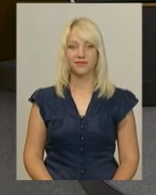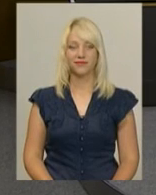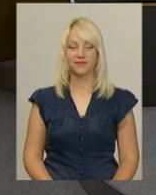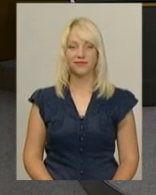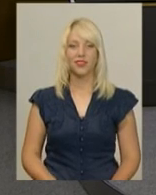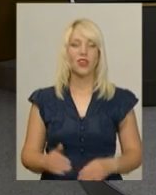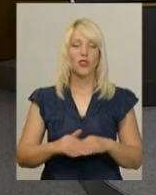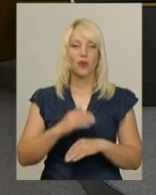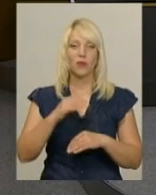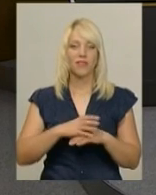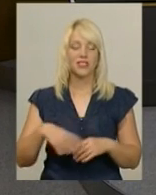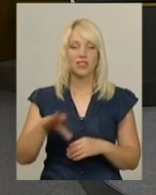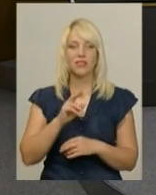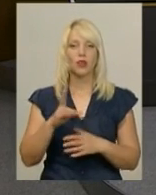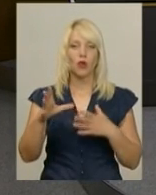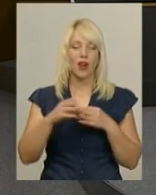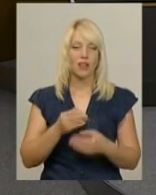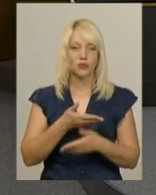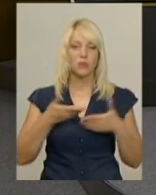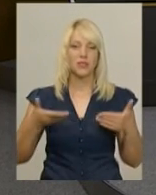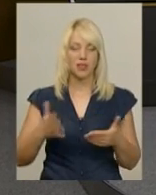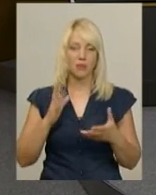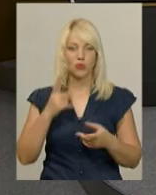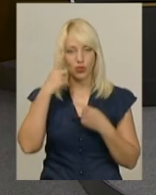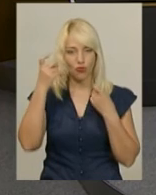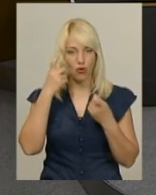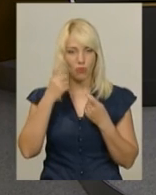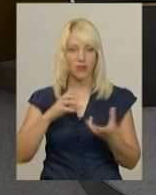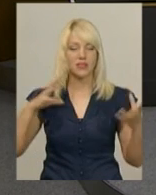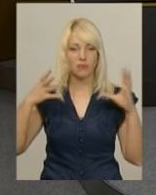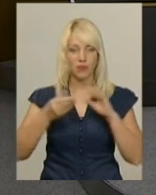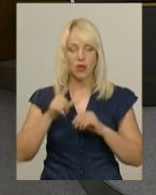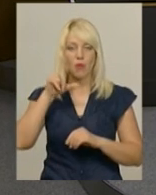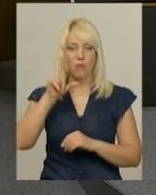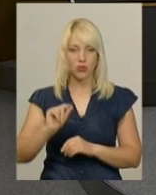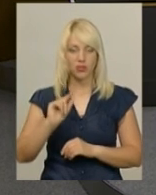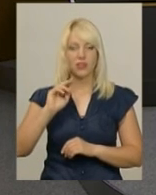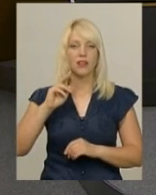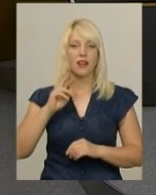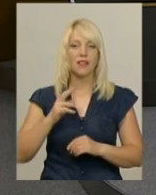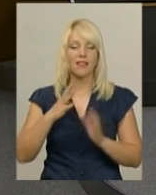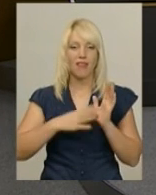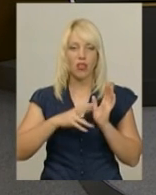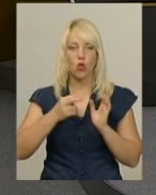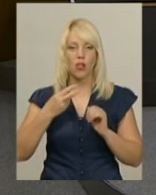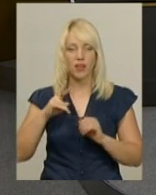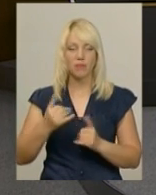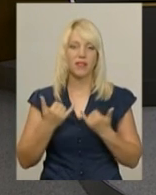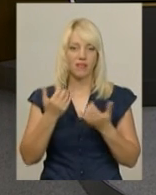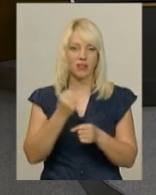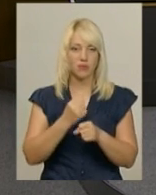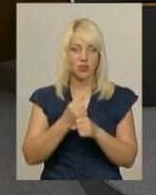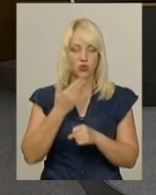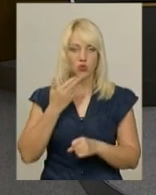Доброго вечора всім, хто разом із нами підбиватиме інформаційний підсумок понеділка 9 липня. В студії ведуча Світлана Поробок,